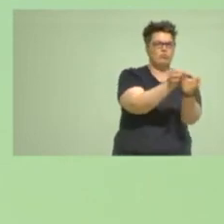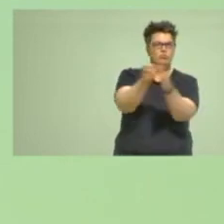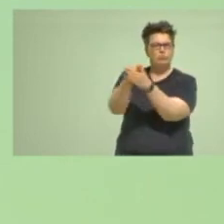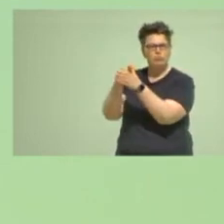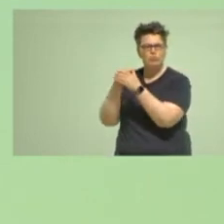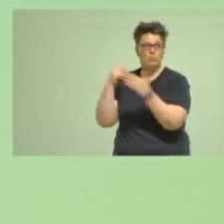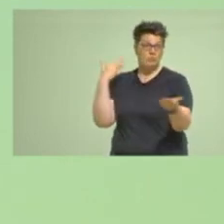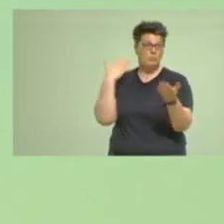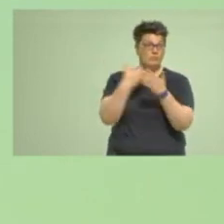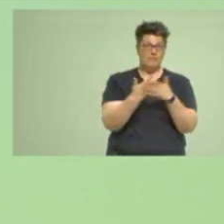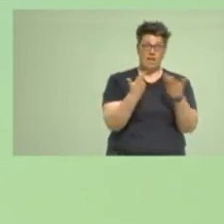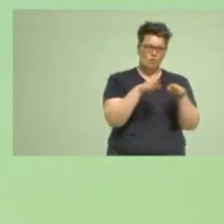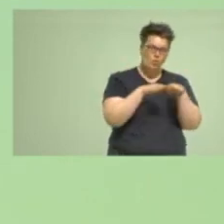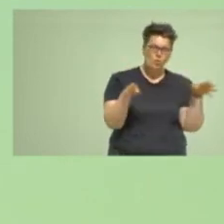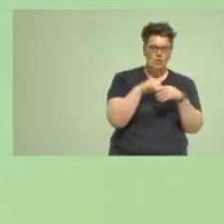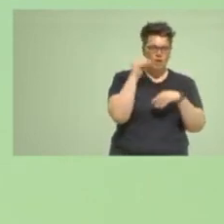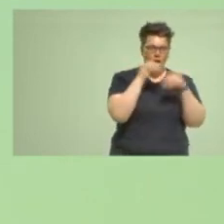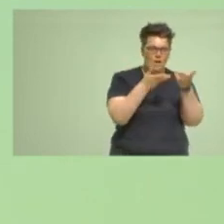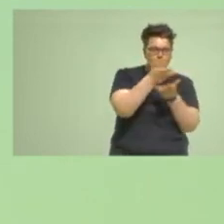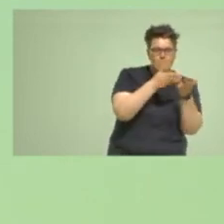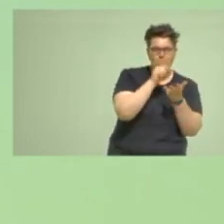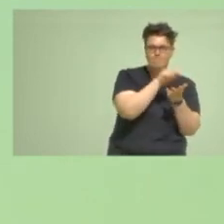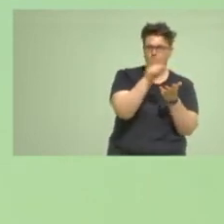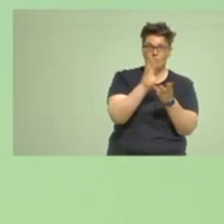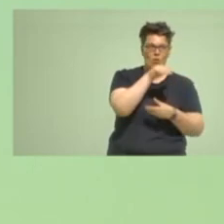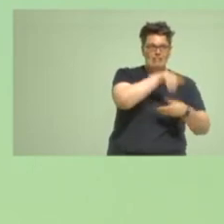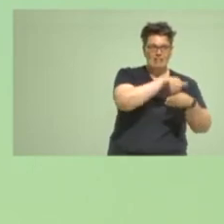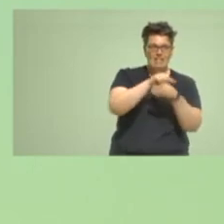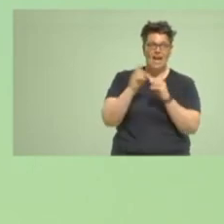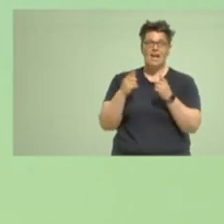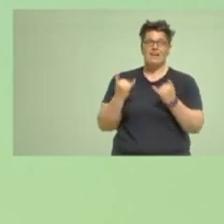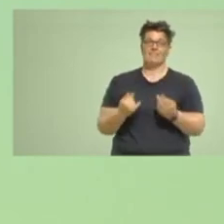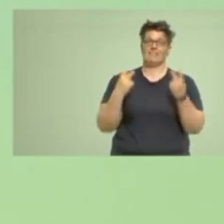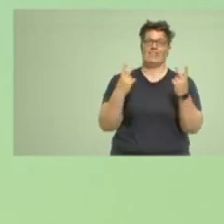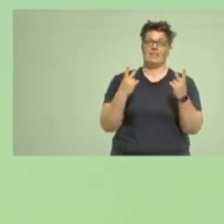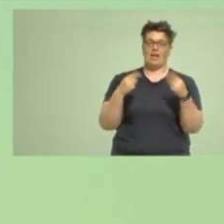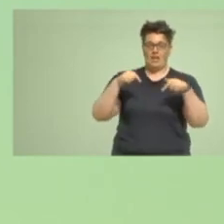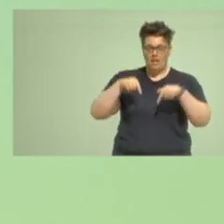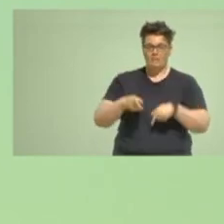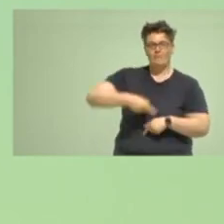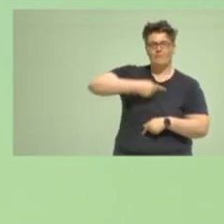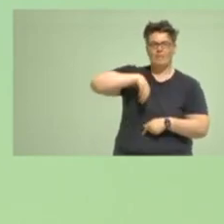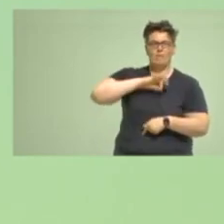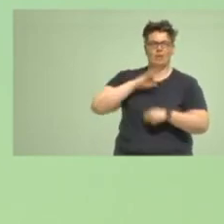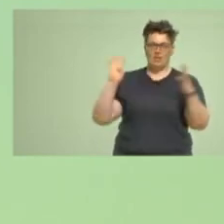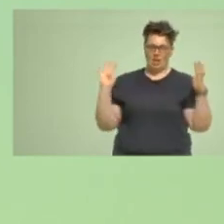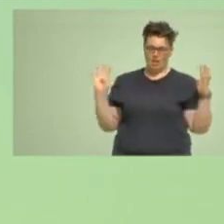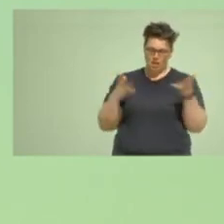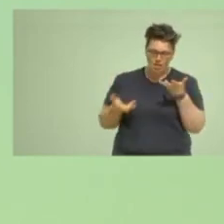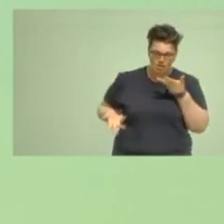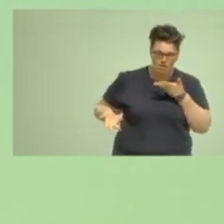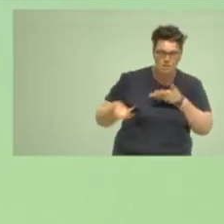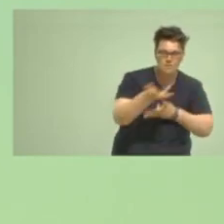hinterlegt haben und es ist vor allem ein Moment, in dem wir als Partei zusammenkommen, wir uns mit dem